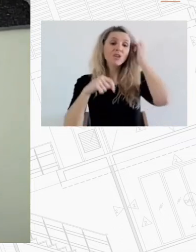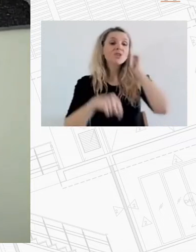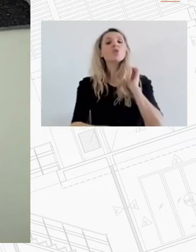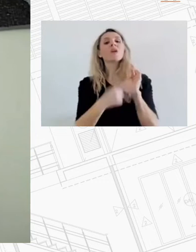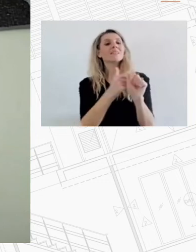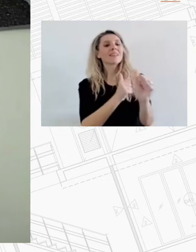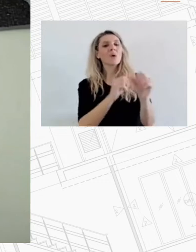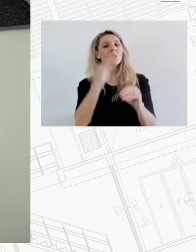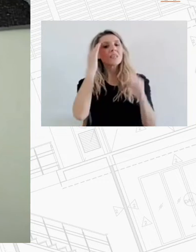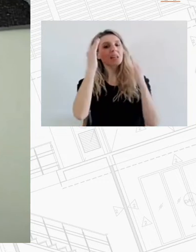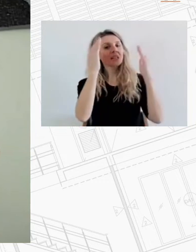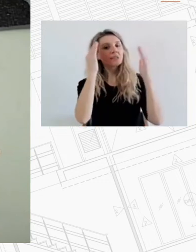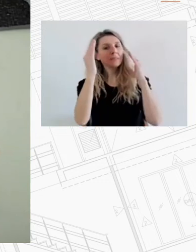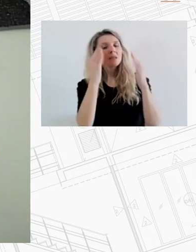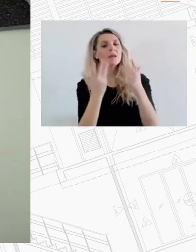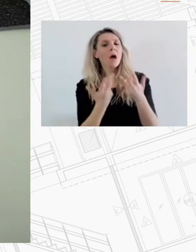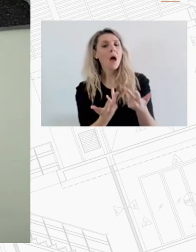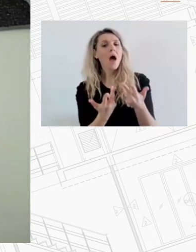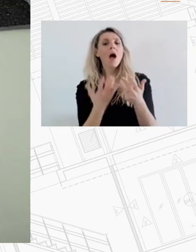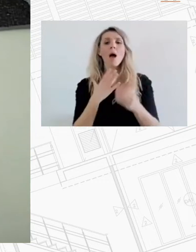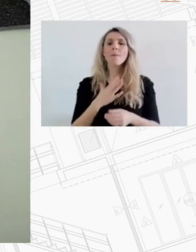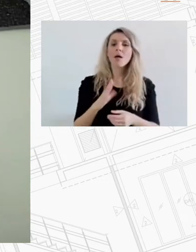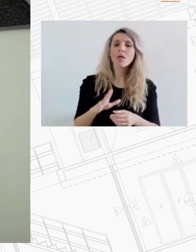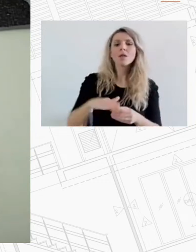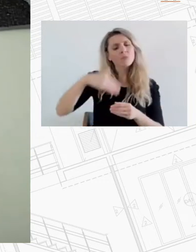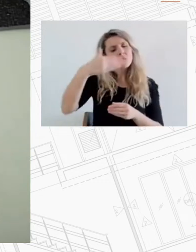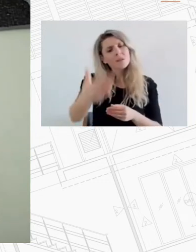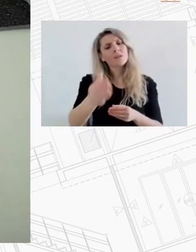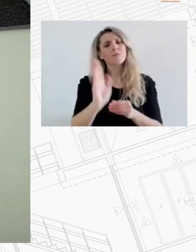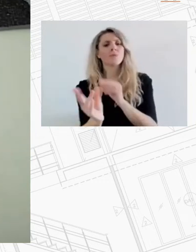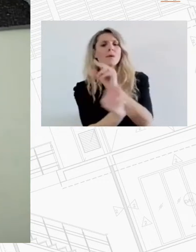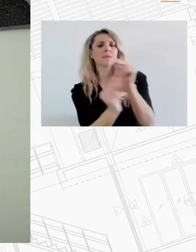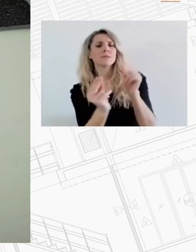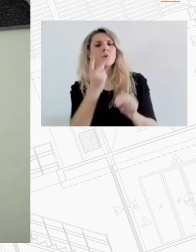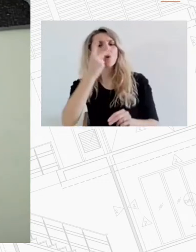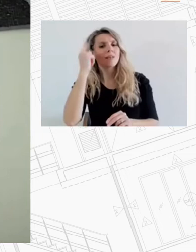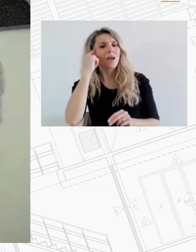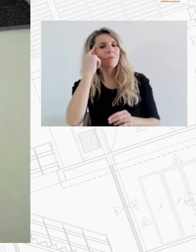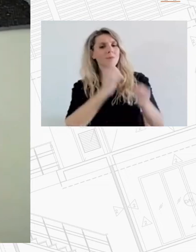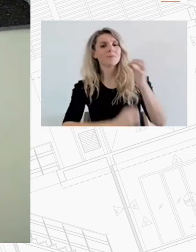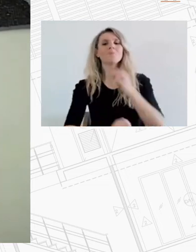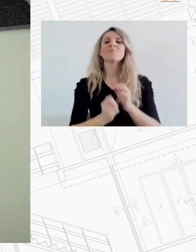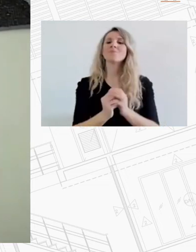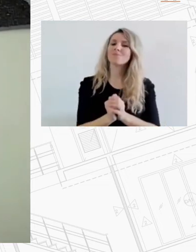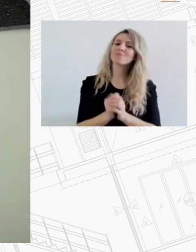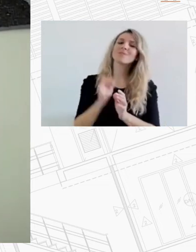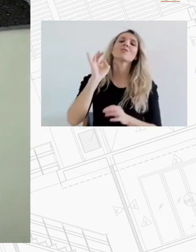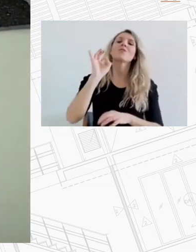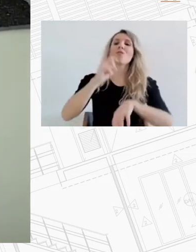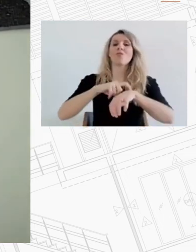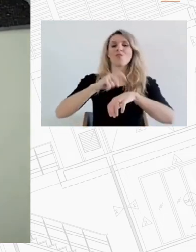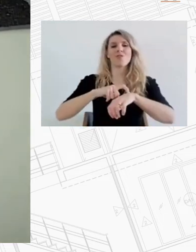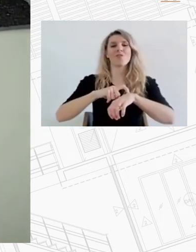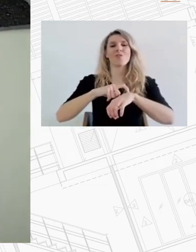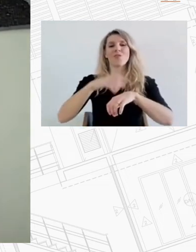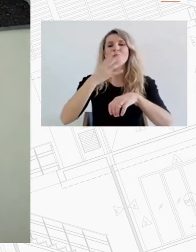Ναι, μπορούμε να το συζητήσουμε και στη συνέχεια και ακούμε την παρέμβαση Ναι, για να κερδίσουμε χρόνο για να μην